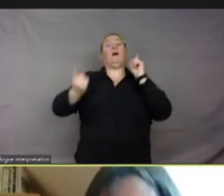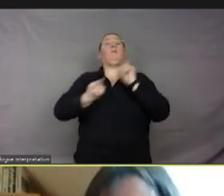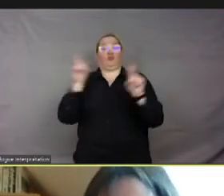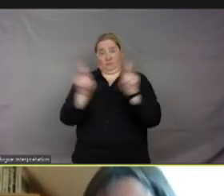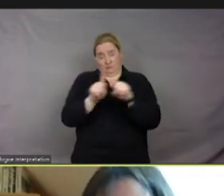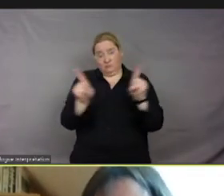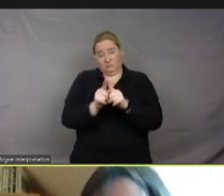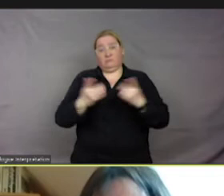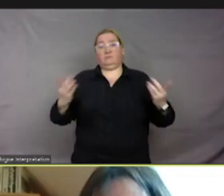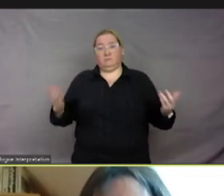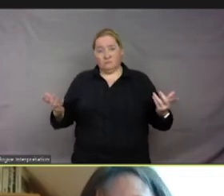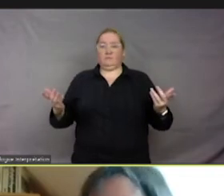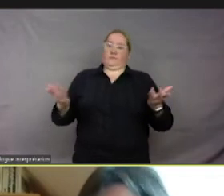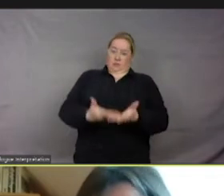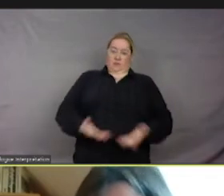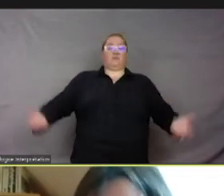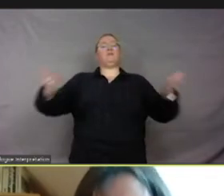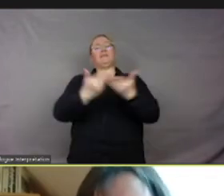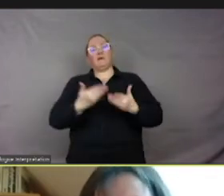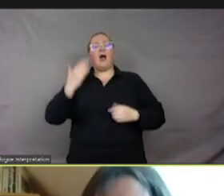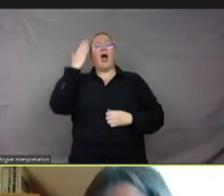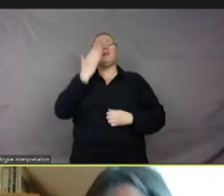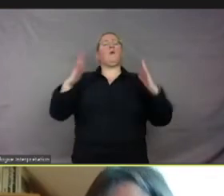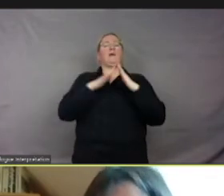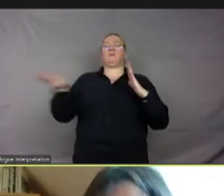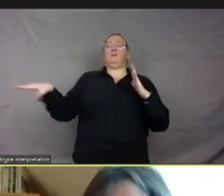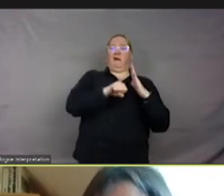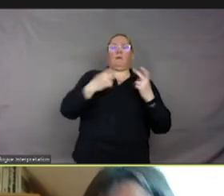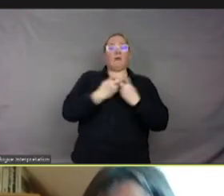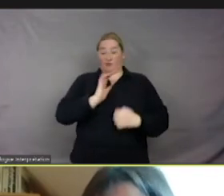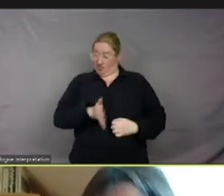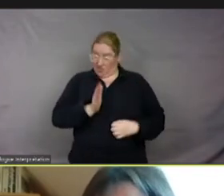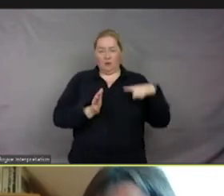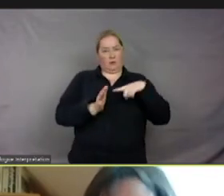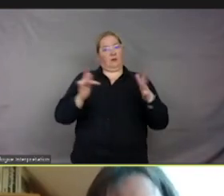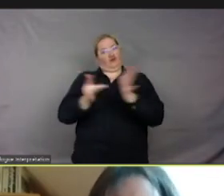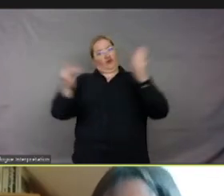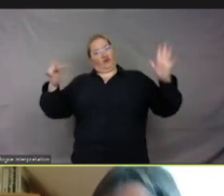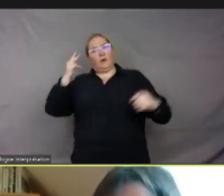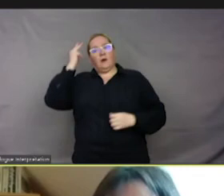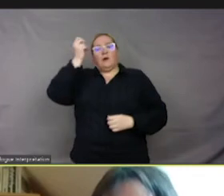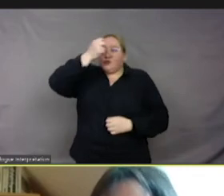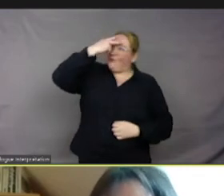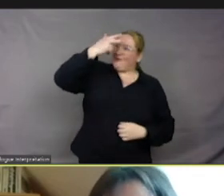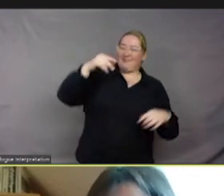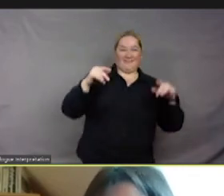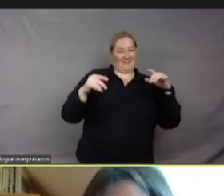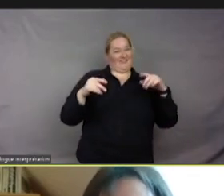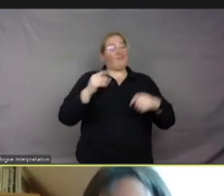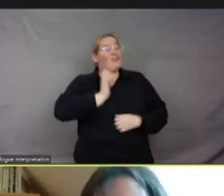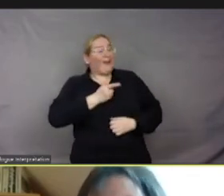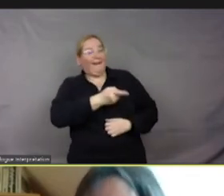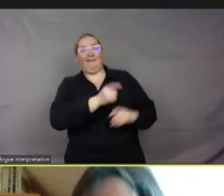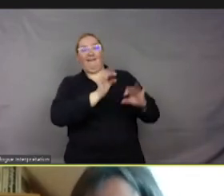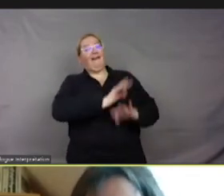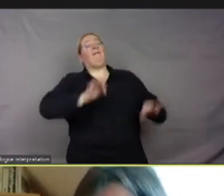dans le contexte des animaux domestiques. Par exemple, un chien qui a subi un traumatisme ne va pas avoir la même réaction